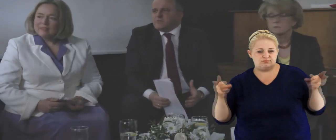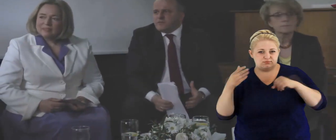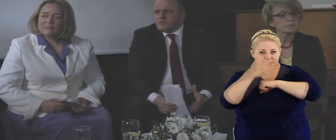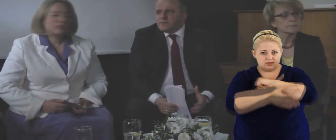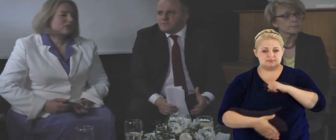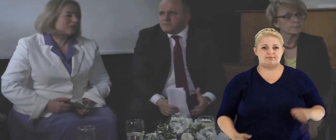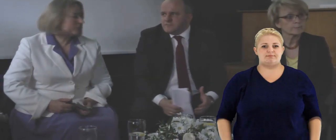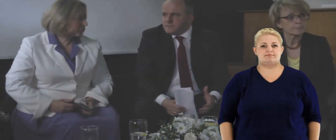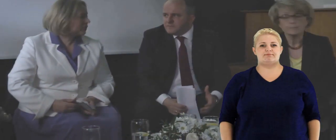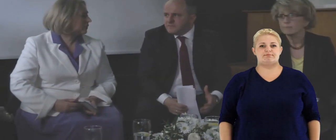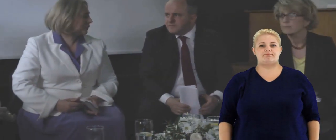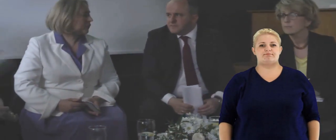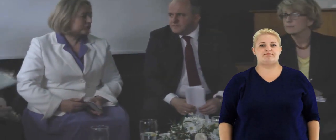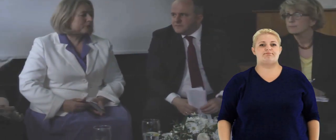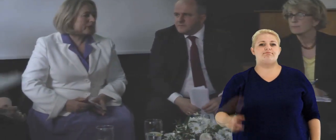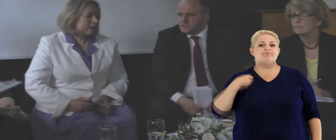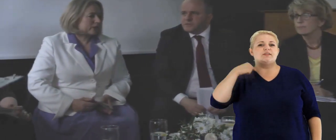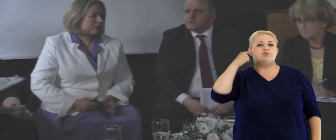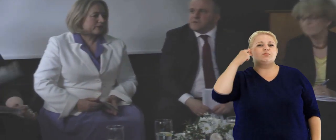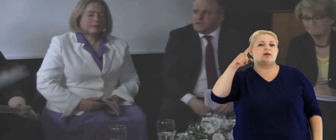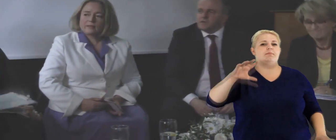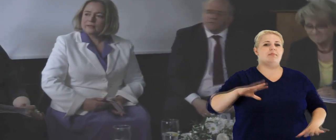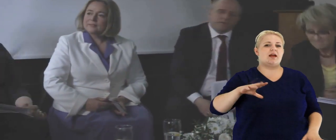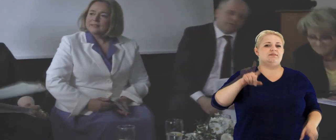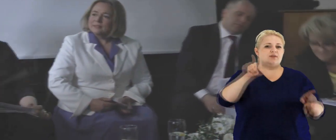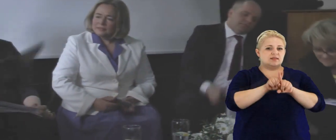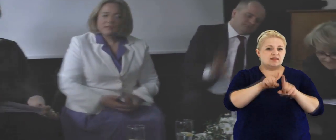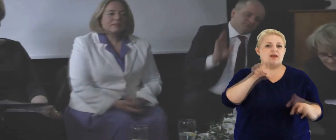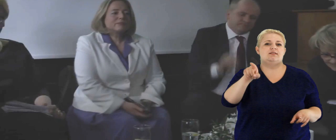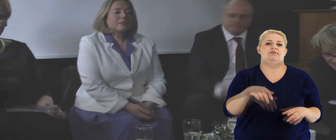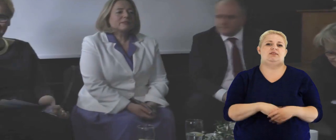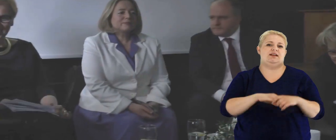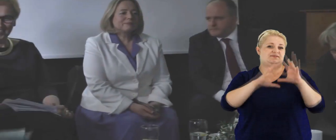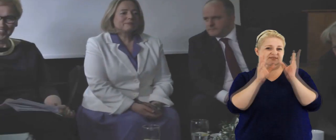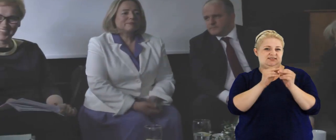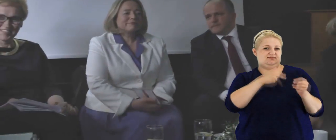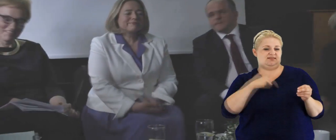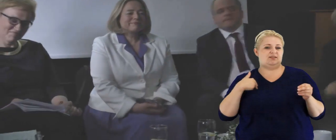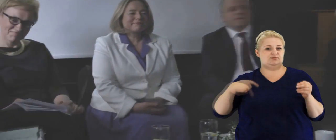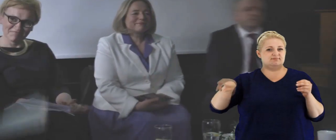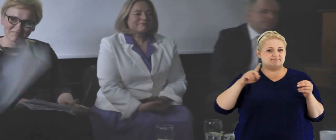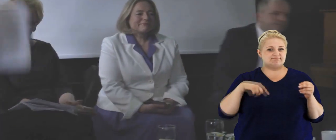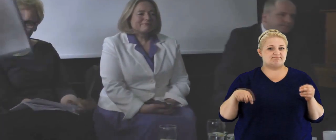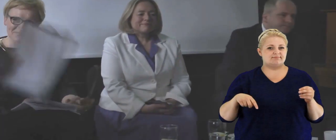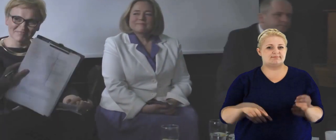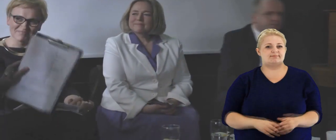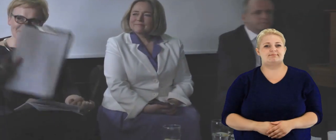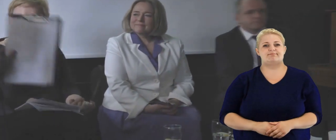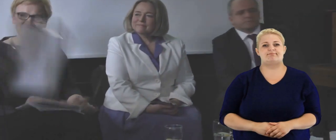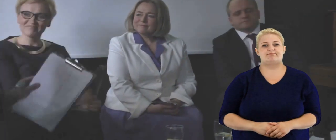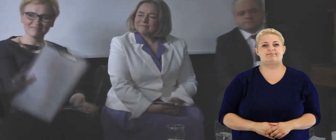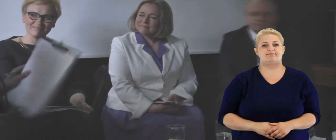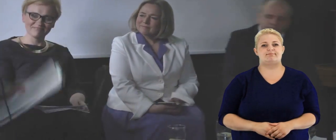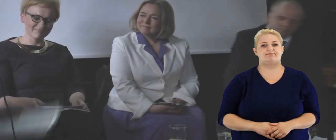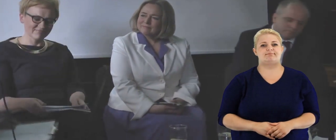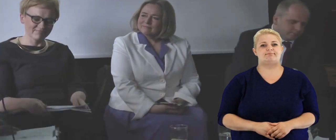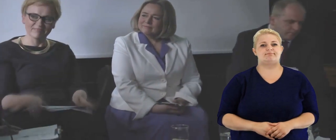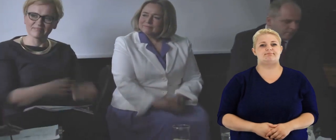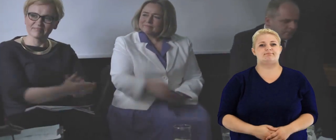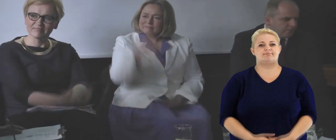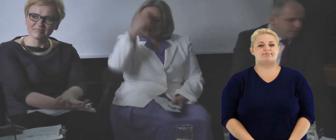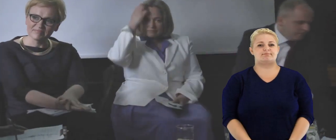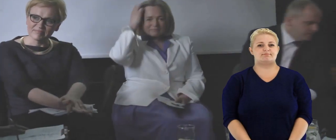chciał, wszyscy jak Państwo, to ja bym chciał trochę podsumować, i jak już Państwo wychodzą, to tak nie będę, nie będę, czasie to, co ja usłyszałem i,